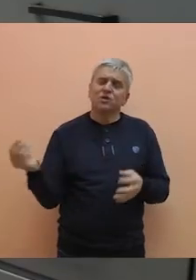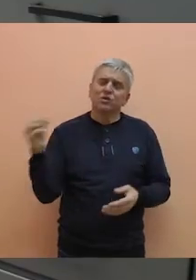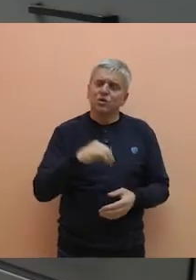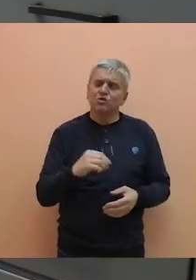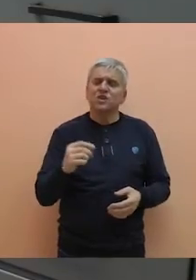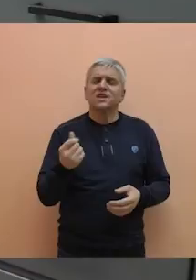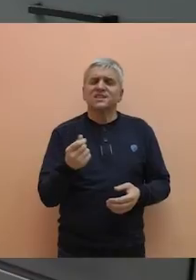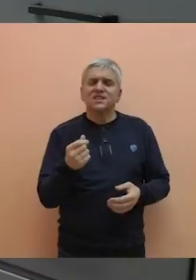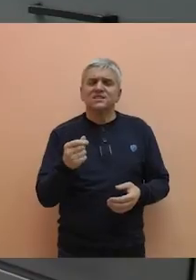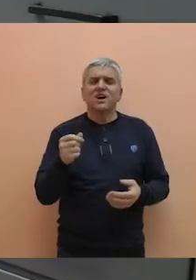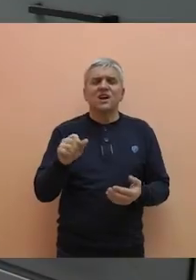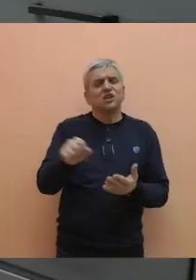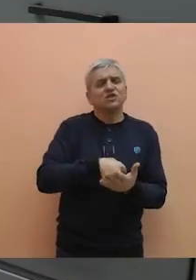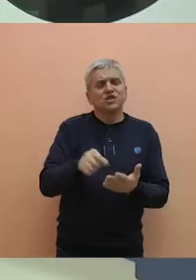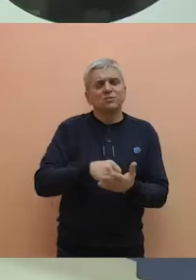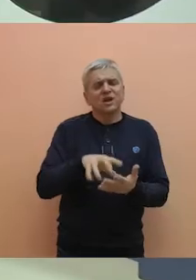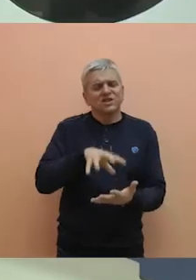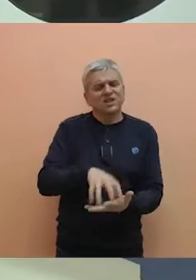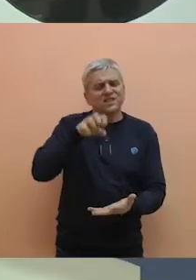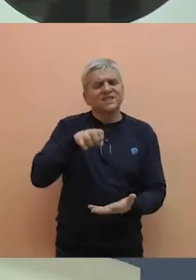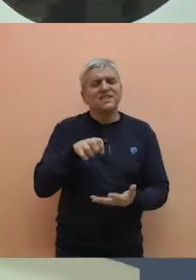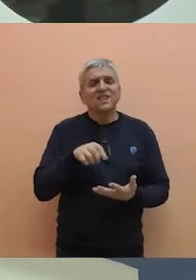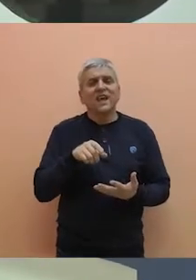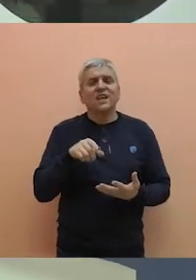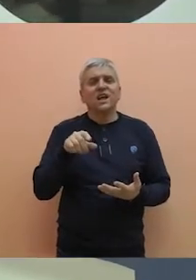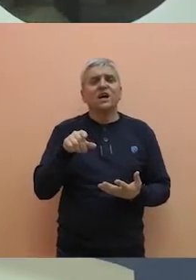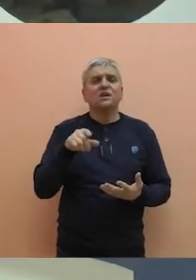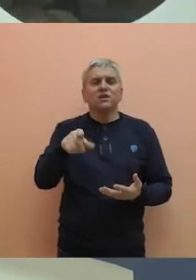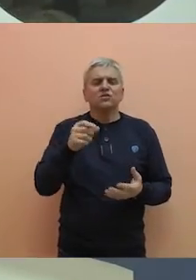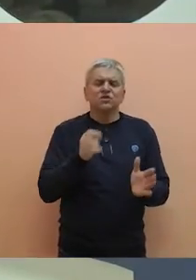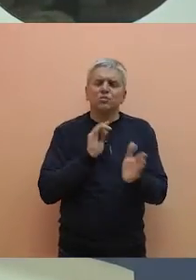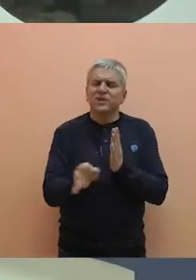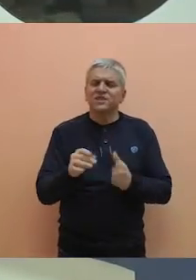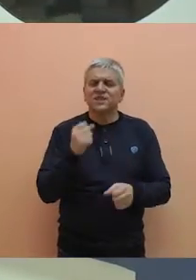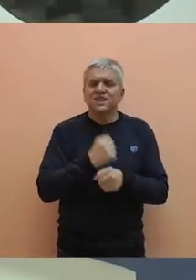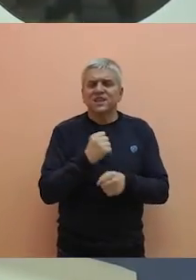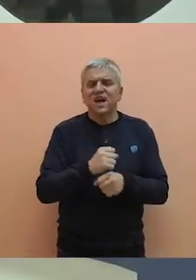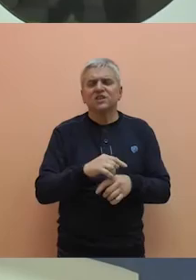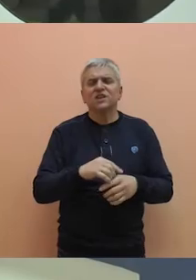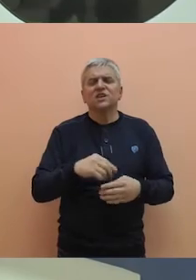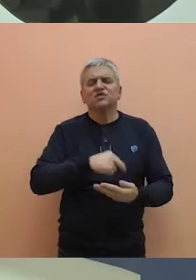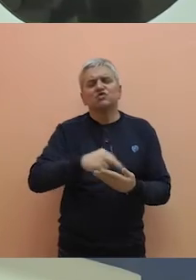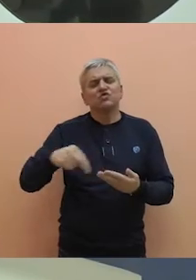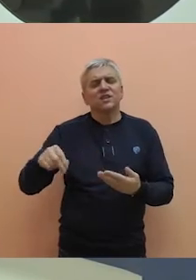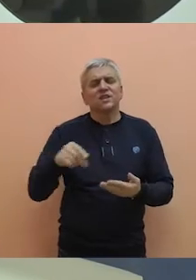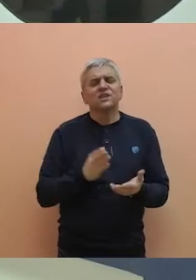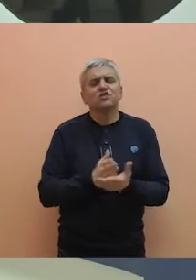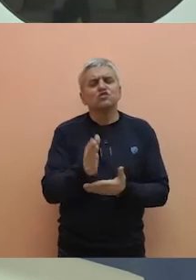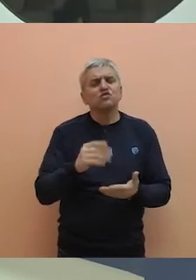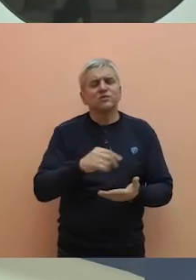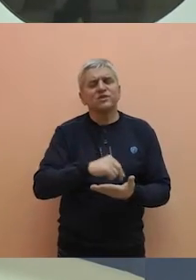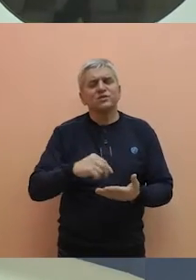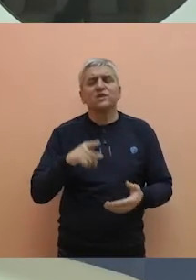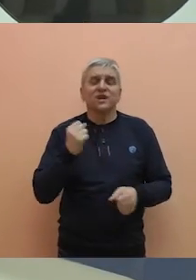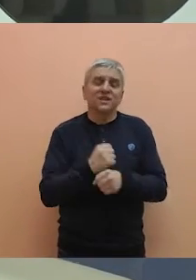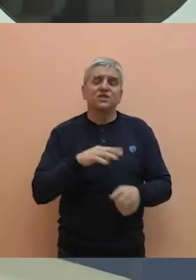kupovinu štampača i skenera, neophodnih za kompletiranje opreme. Ovin će se značajno ubrzati rad službenika, a ako bude potrebe službe na